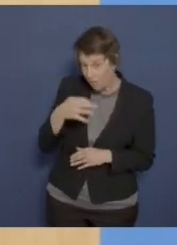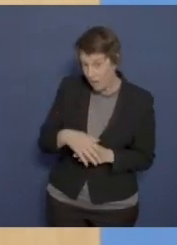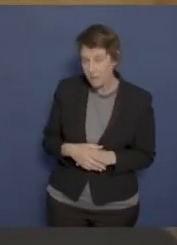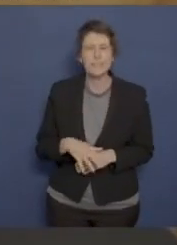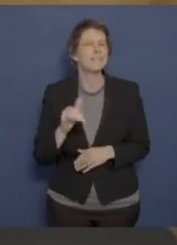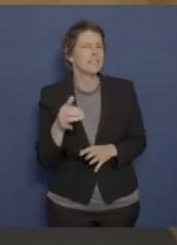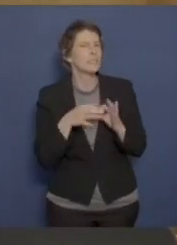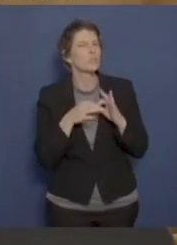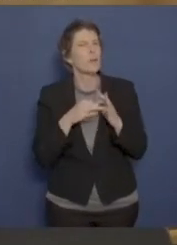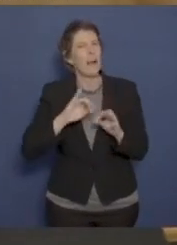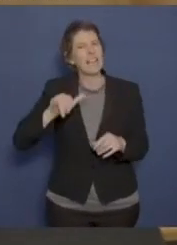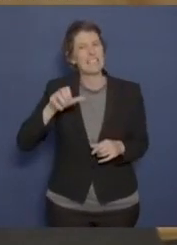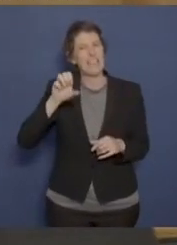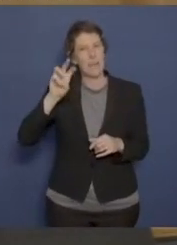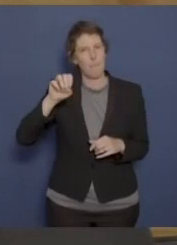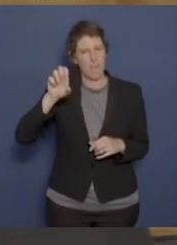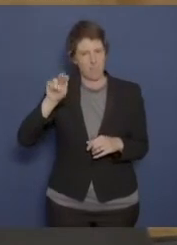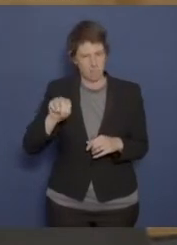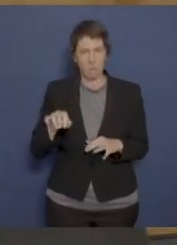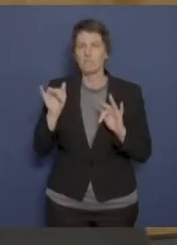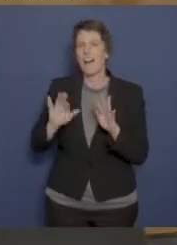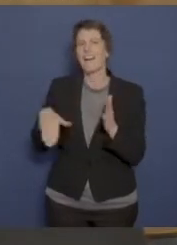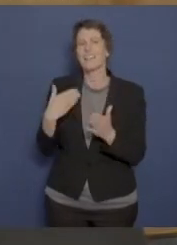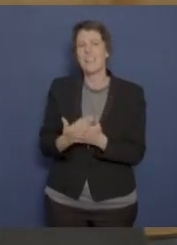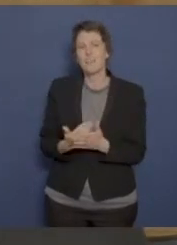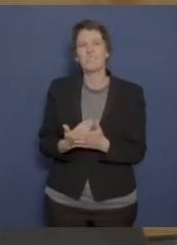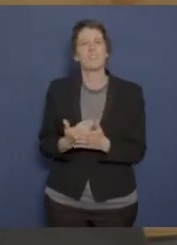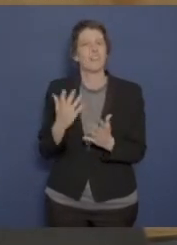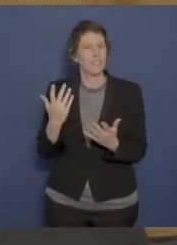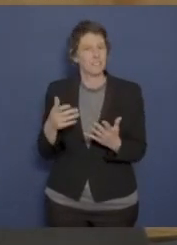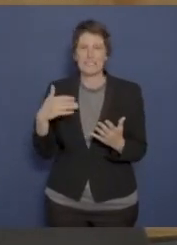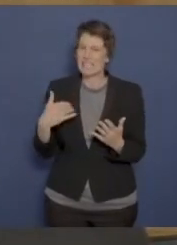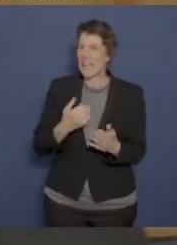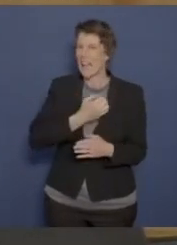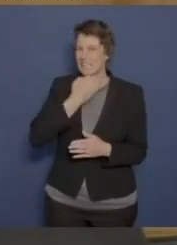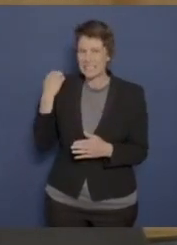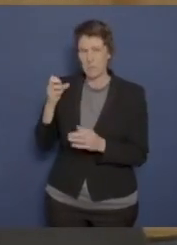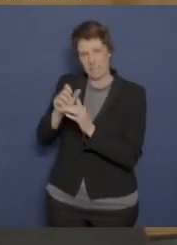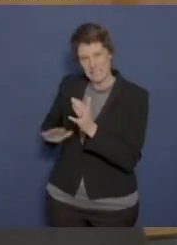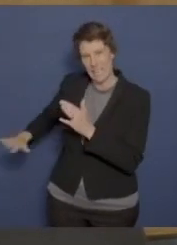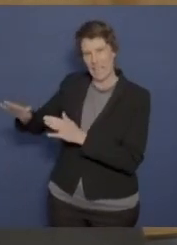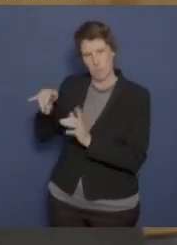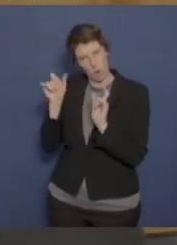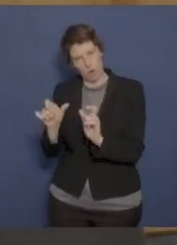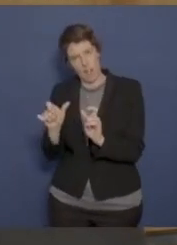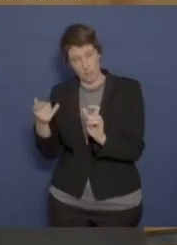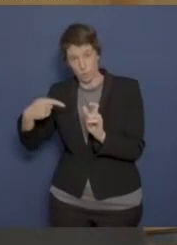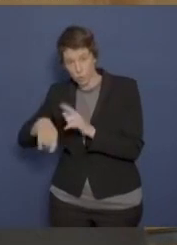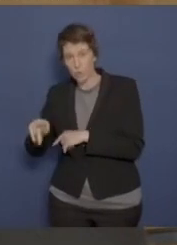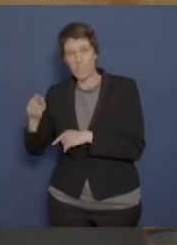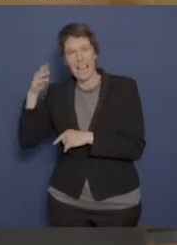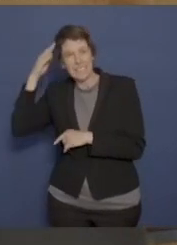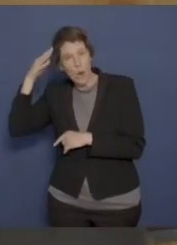Gerade in Bezug auf Jemen. Da gibt es ja eine massive Seeblockade des Jemen durch die Saudische Allianz, wo auch Ägypten